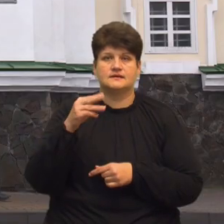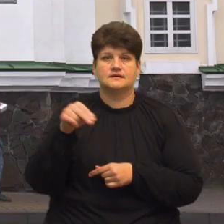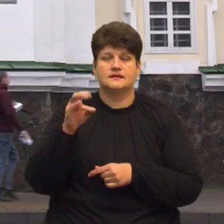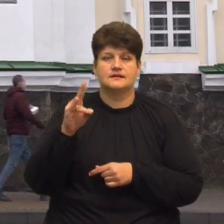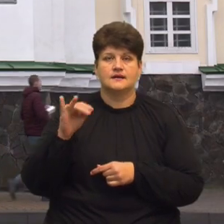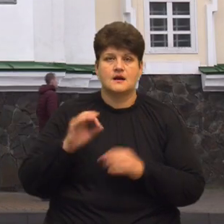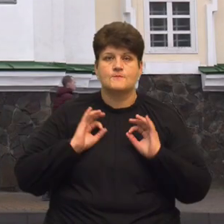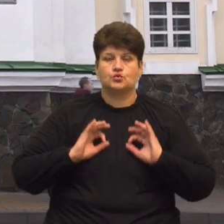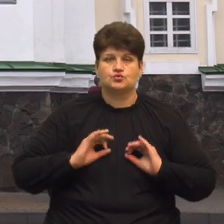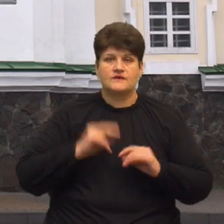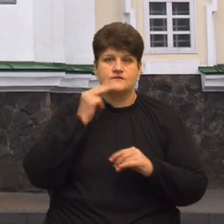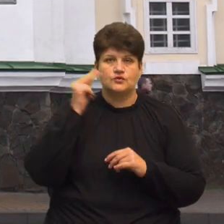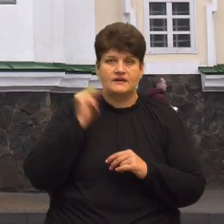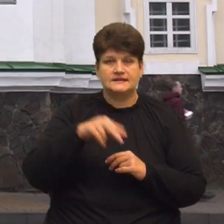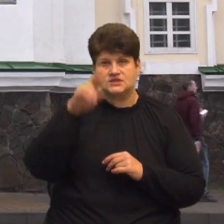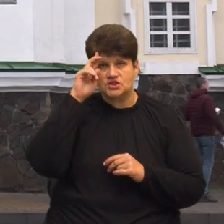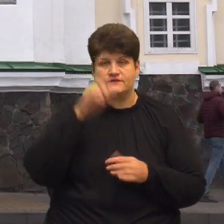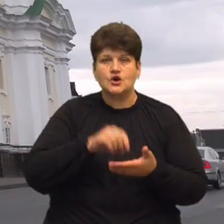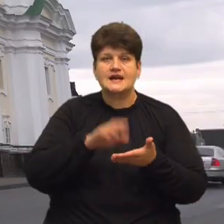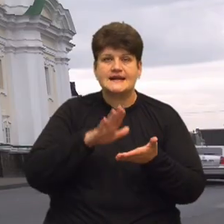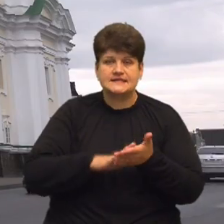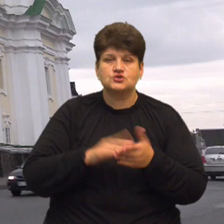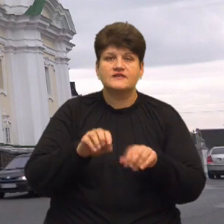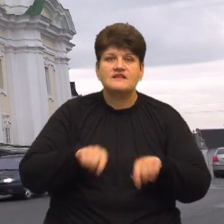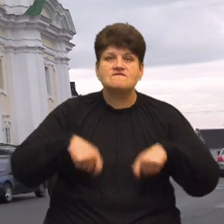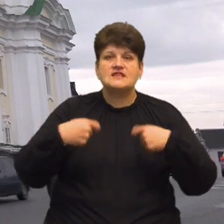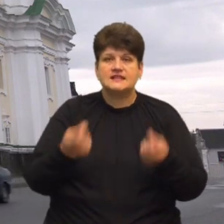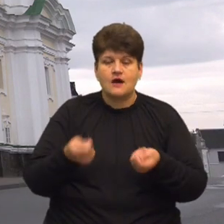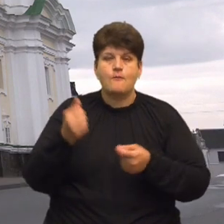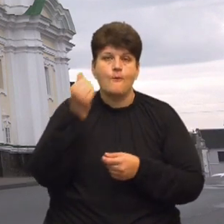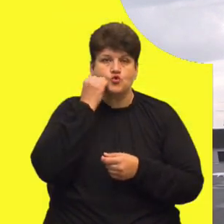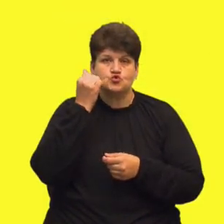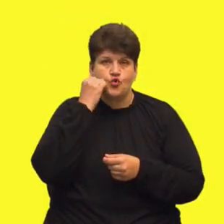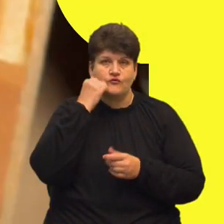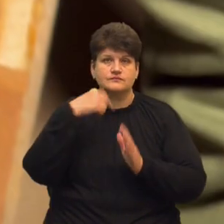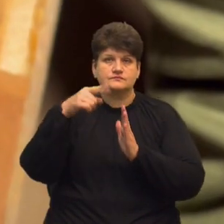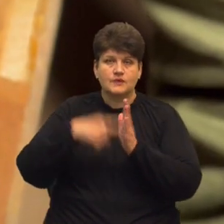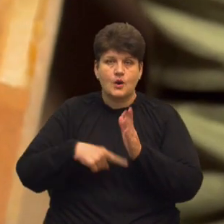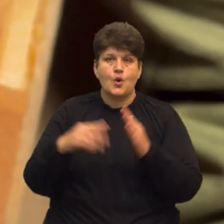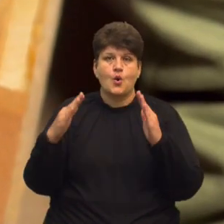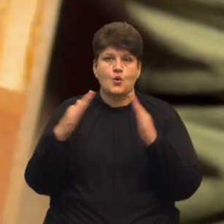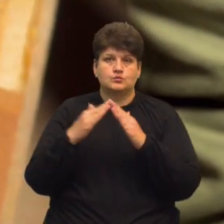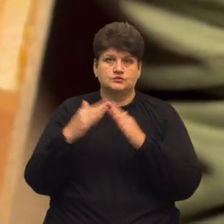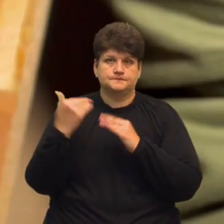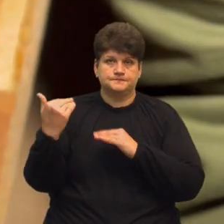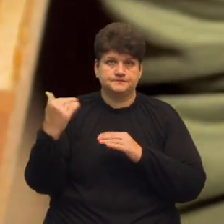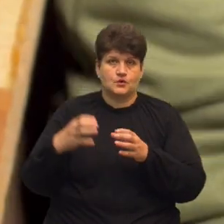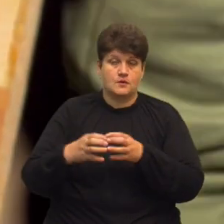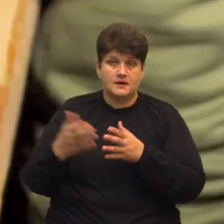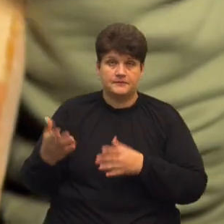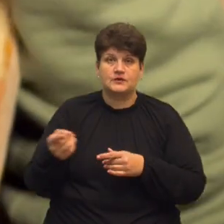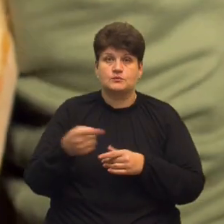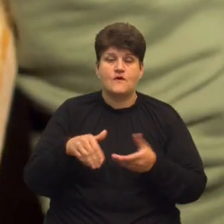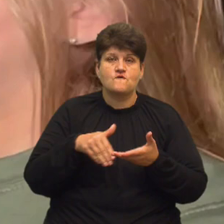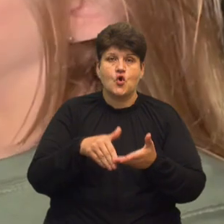звинувачує державного реєстратора в тому, що він віддав Московському патріархату будівлю громади Тернопільська волонтерка за